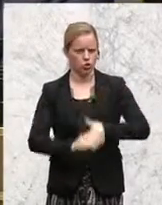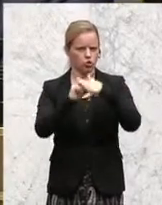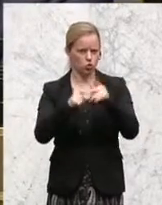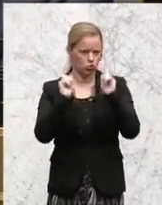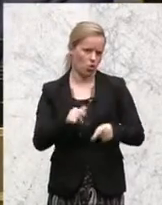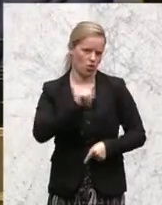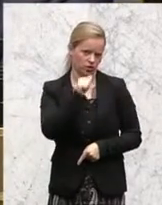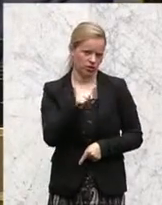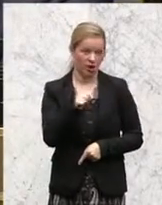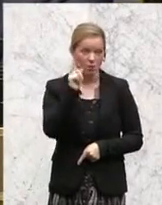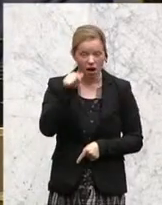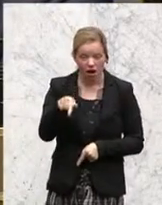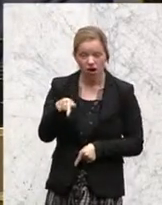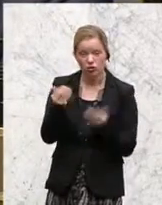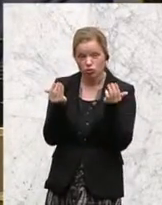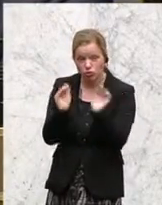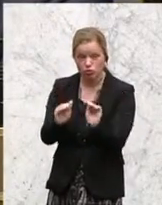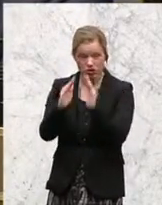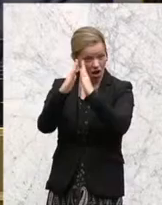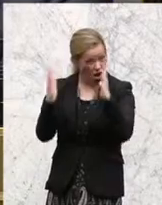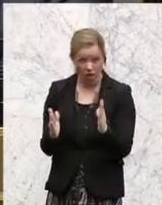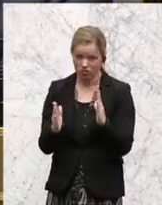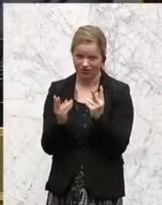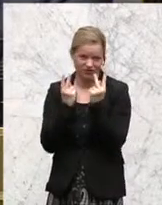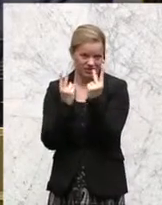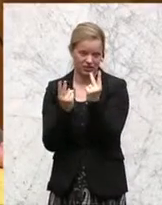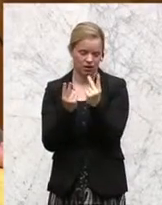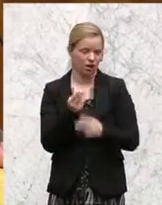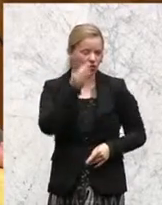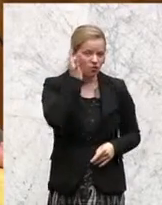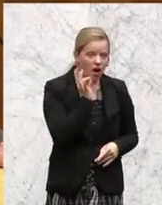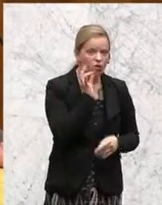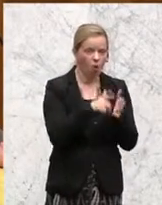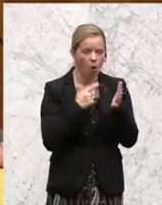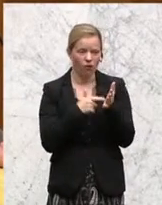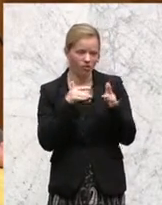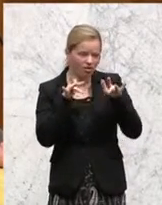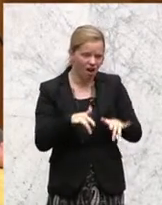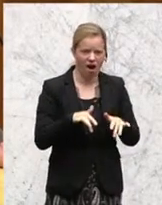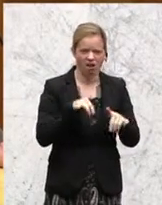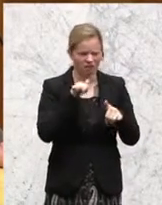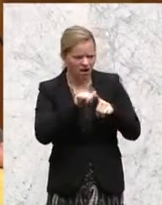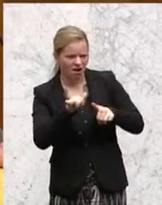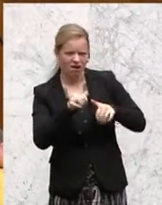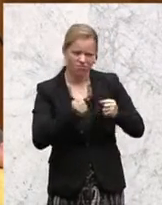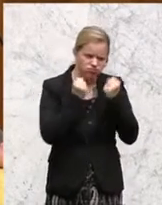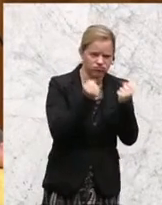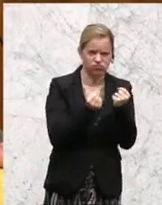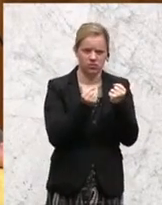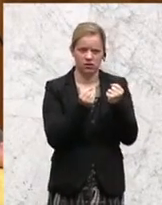für diese wichtigen Schutzeinrichtungen für bedrängte und misshandelte Frauen gibt. Und das finde ich